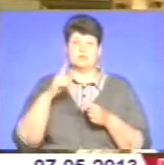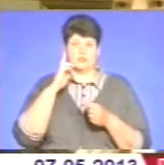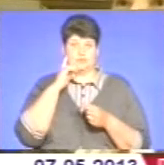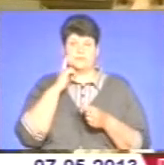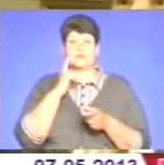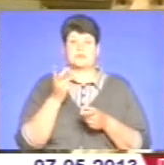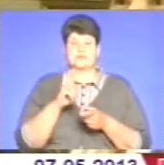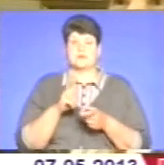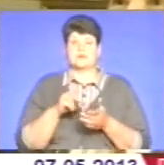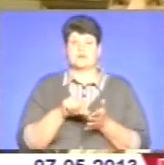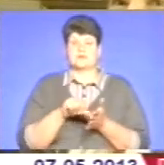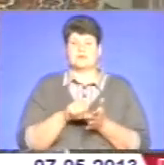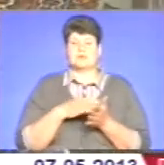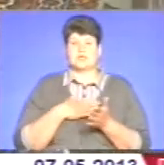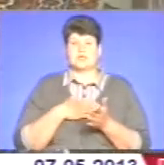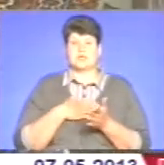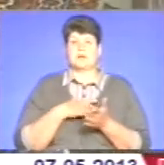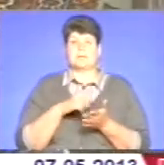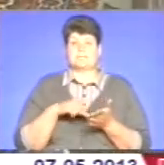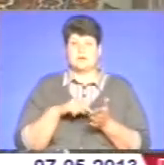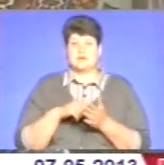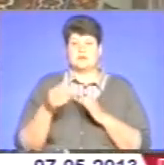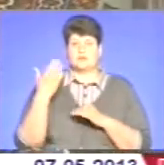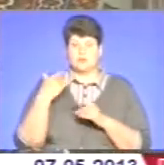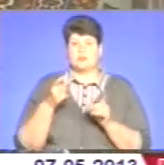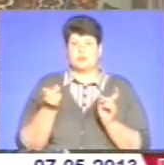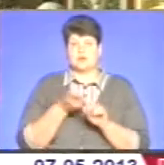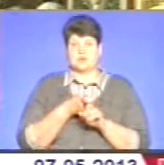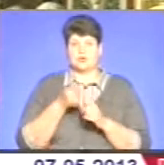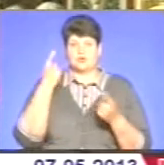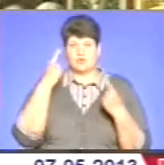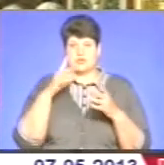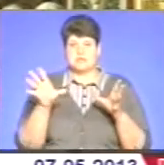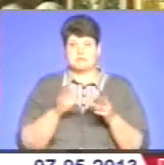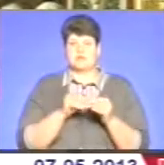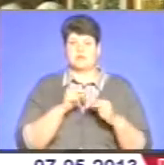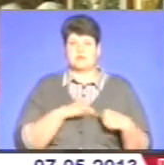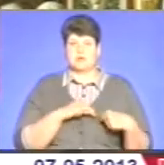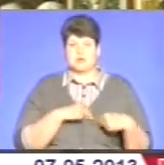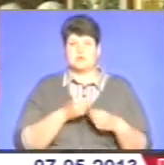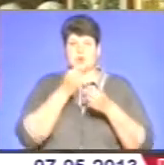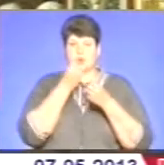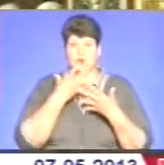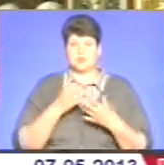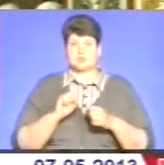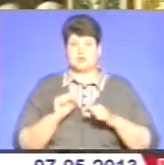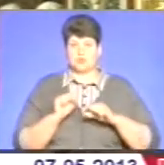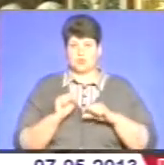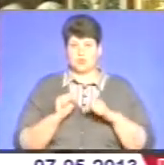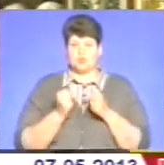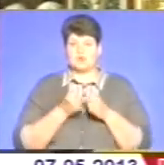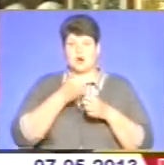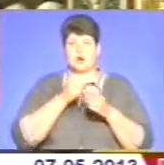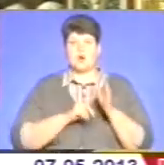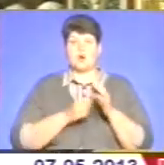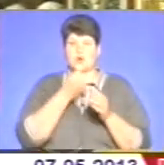місто, адже їх із Тернополем уже давно поєднує творча співпраця. Хороша дружба, хороші початки,